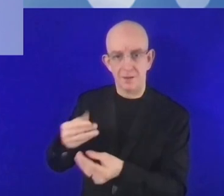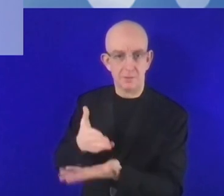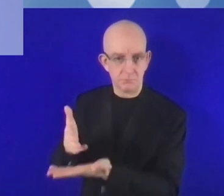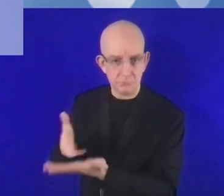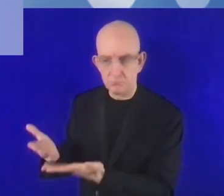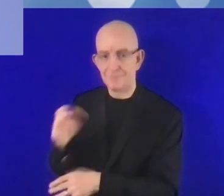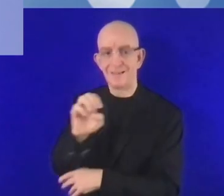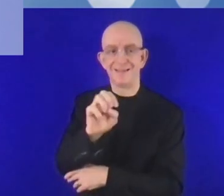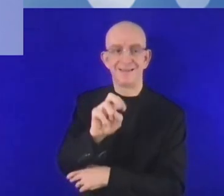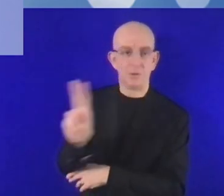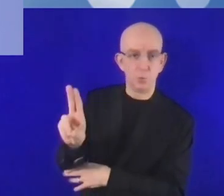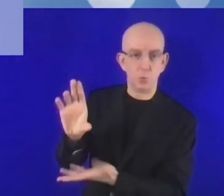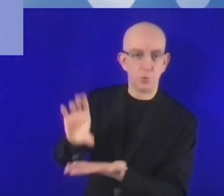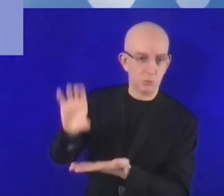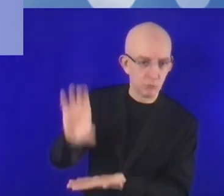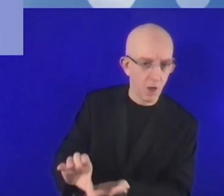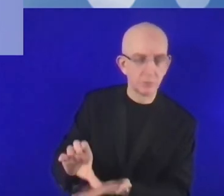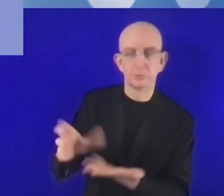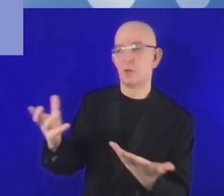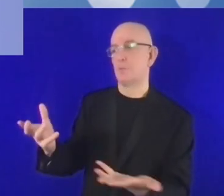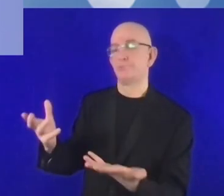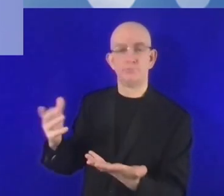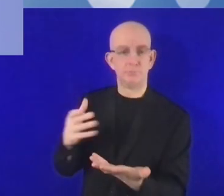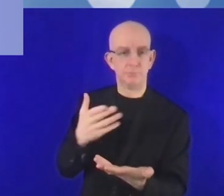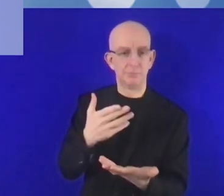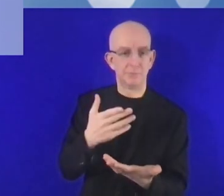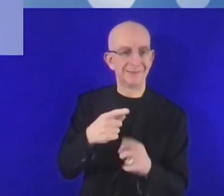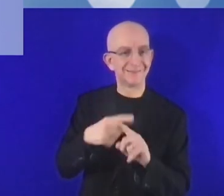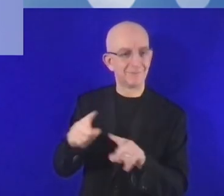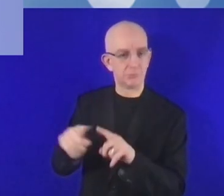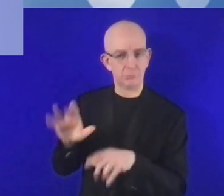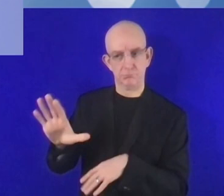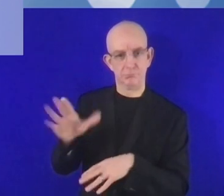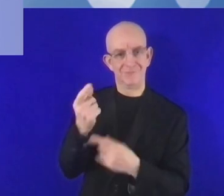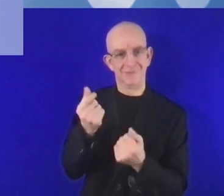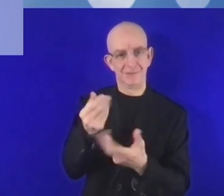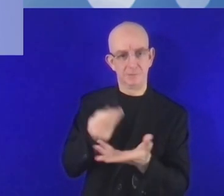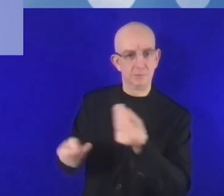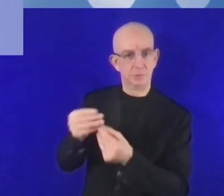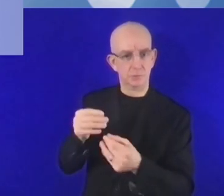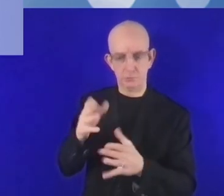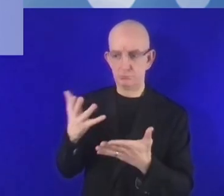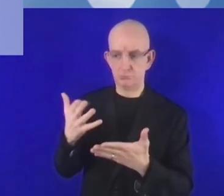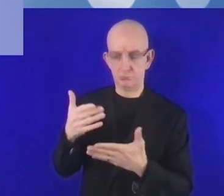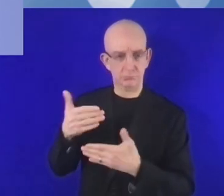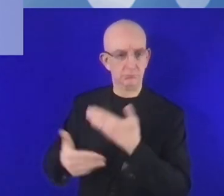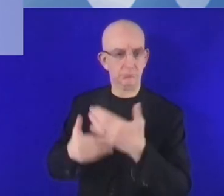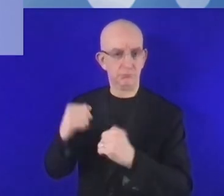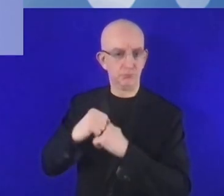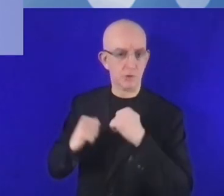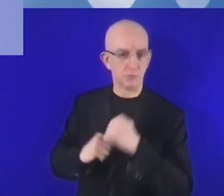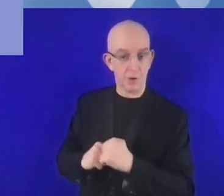ضماناً لأن هذه البنية المالية المعمارية